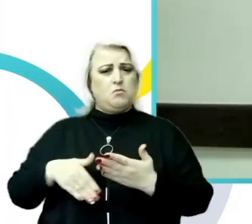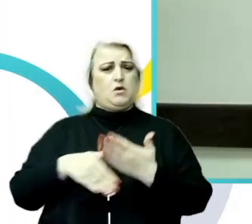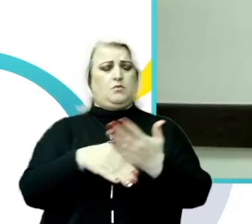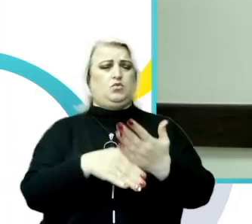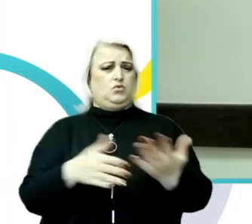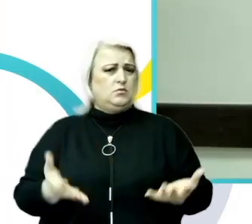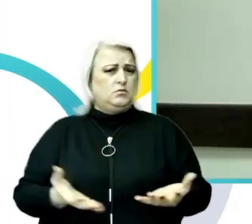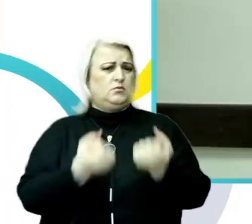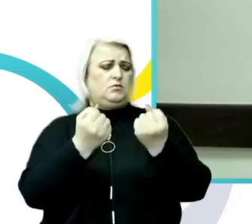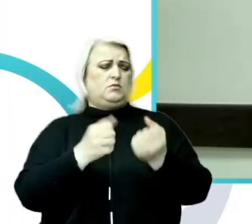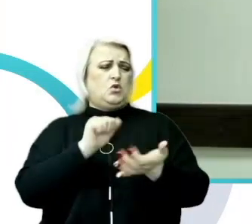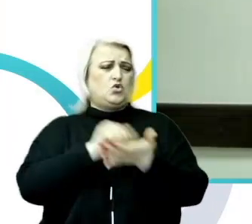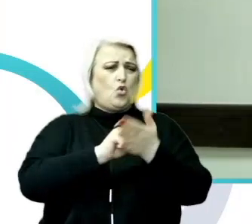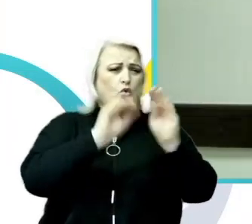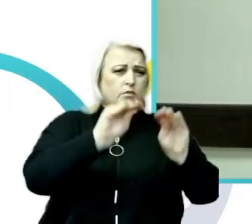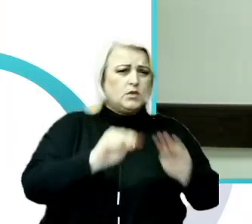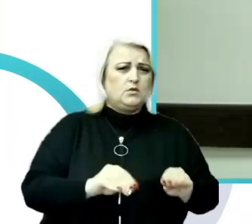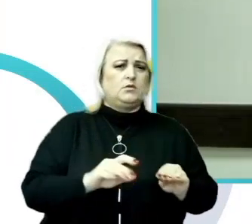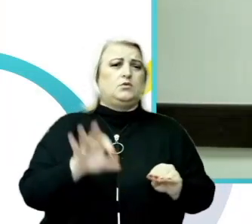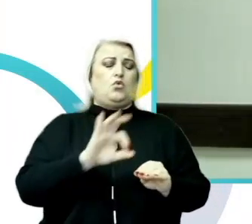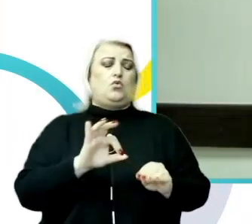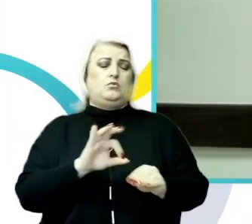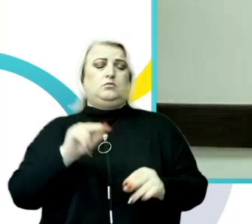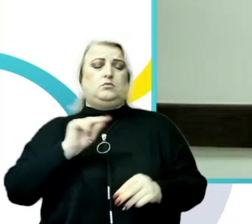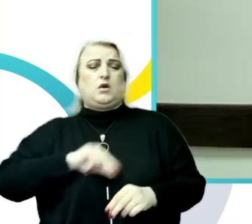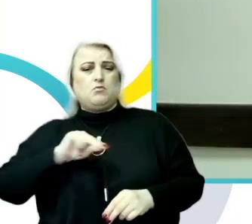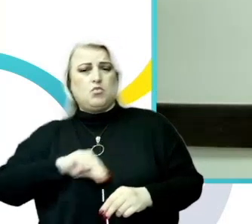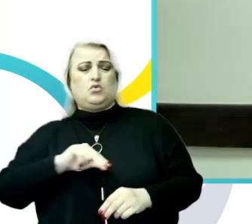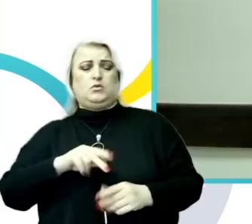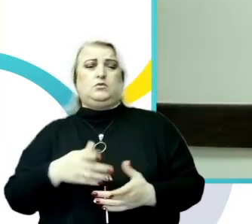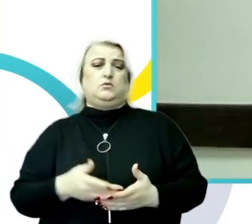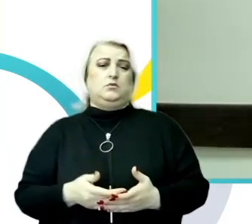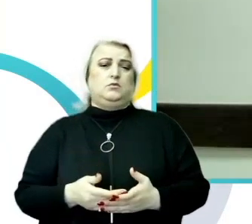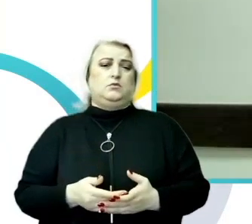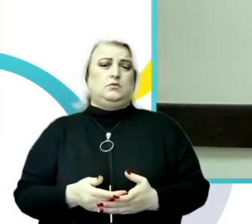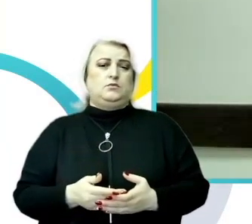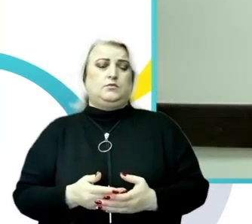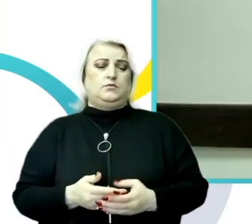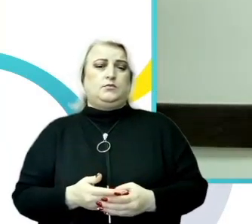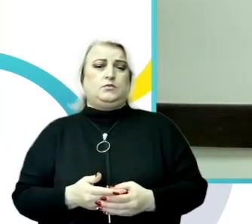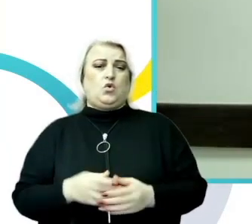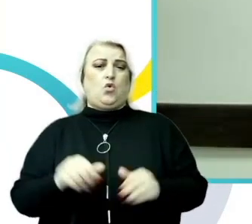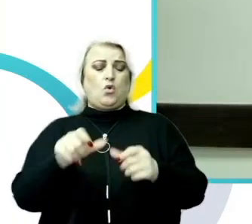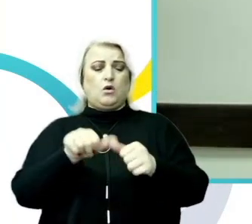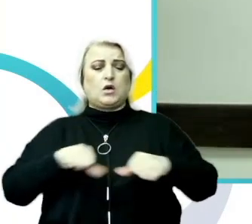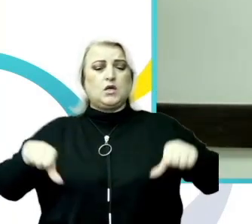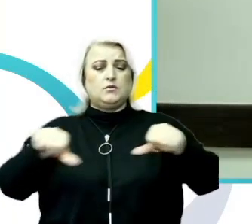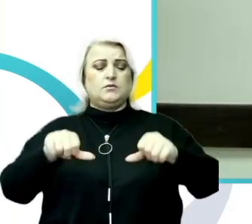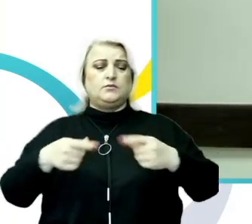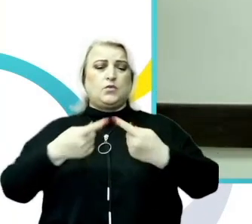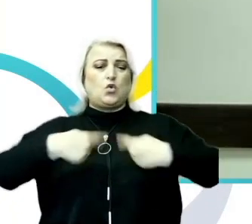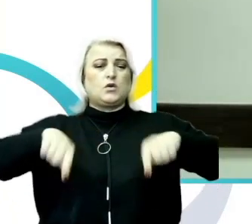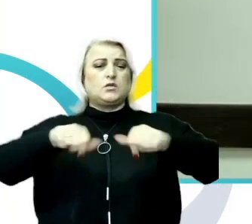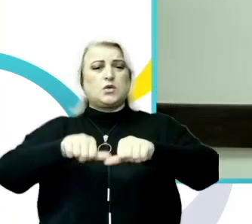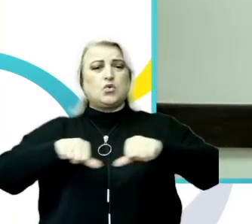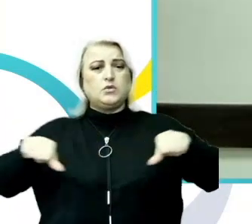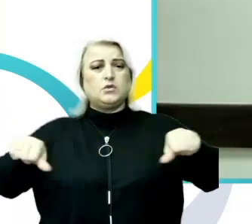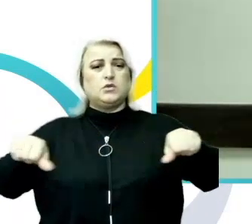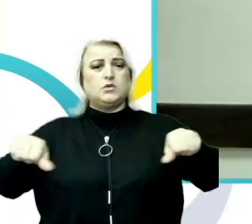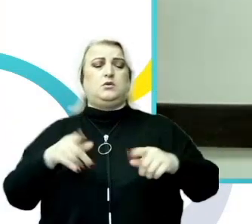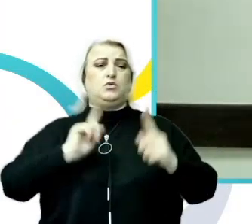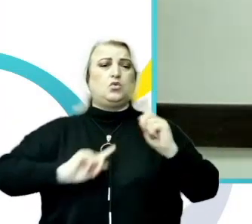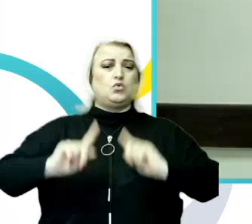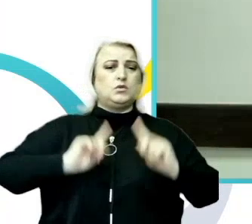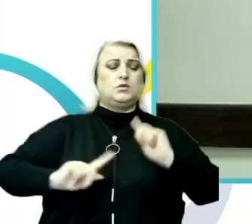acelor documente cu privire la activitatea, funcționarea și organizarea consiliilor ca și comisiilor de etică. Și aici Ministerul